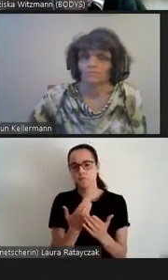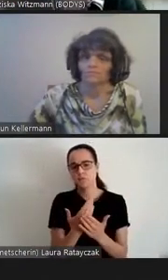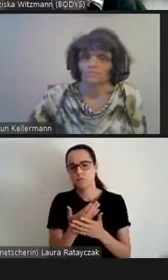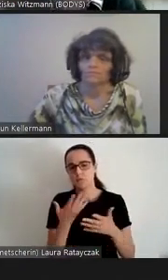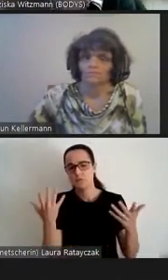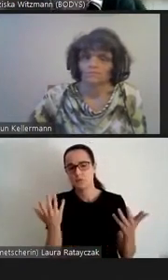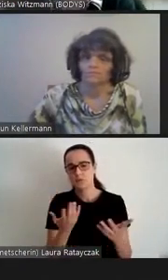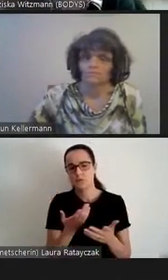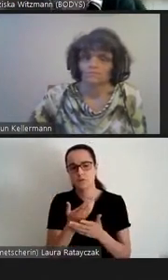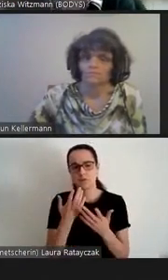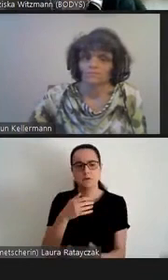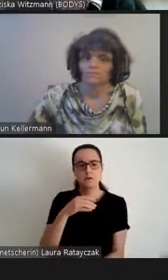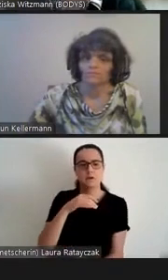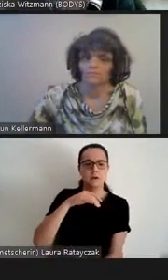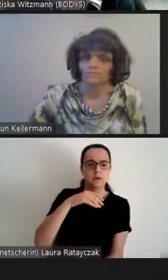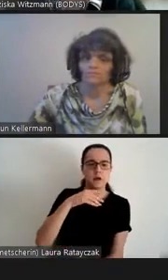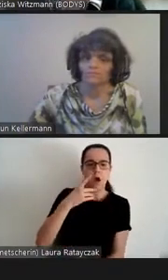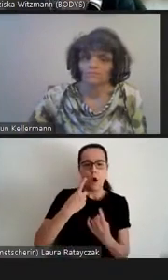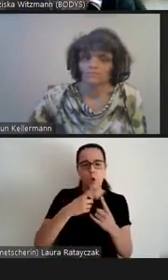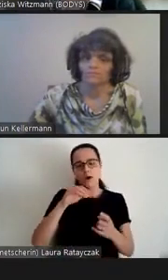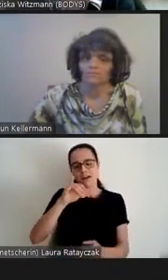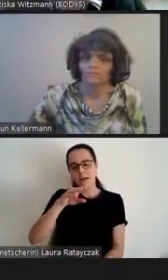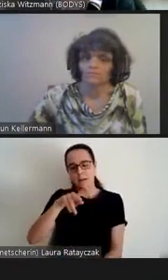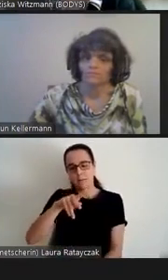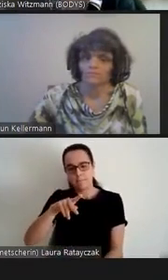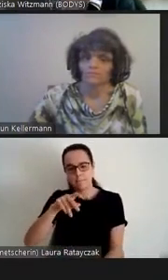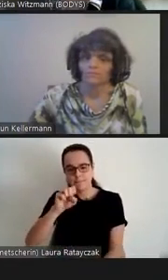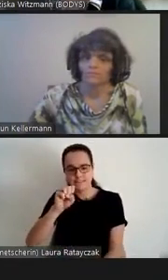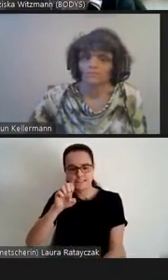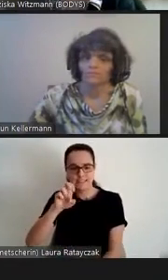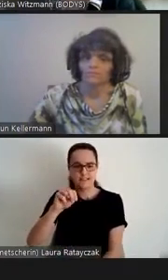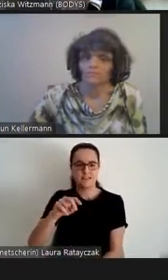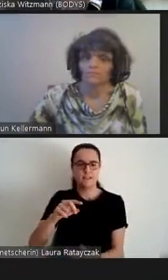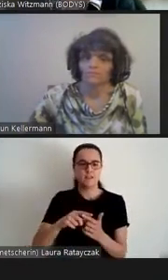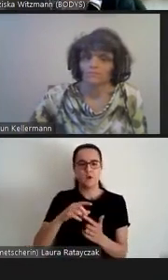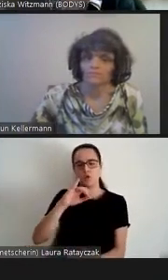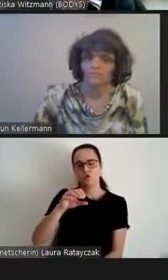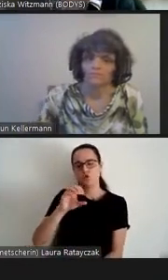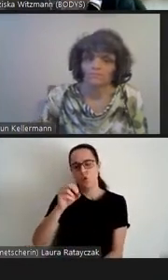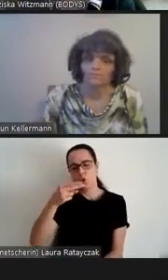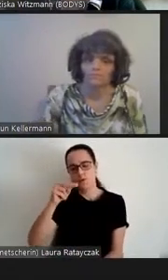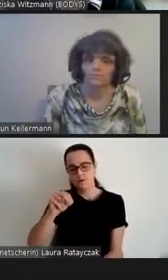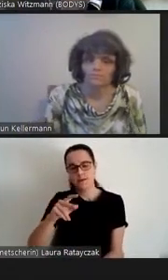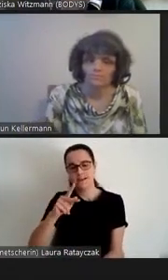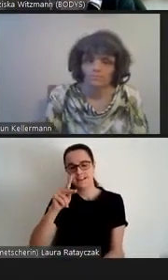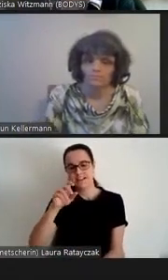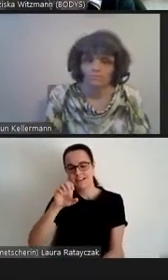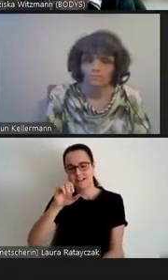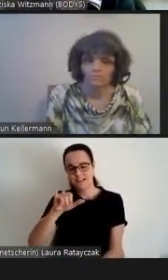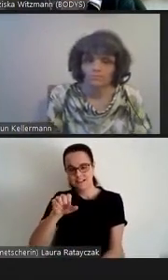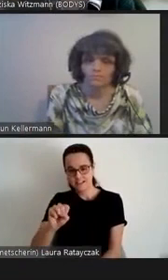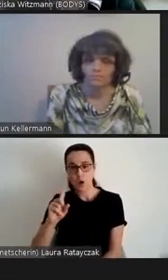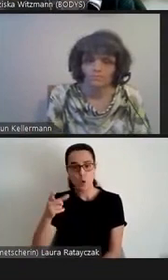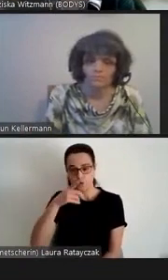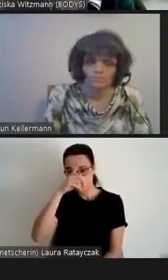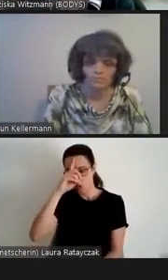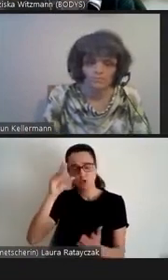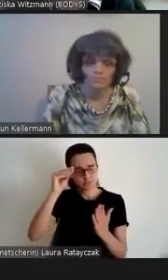Henrik Ibsen und John Keats. Sie zählen aber auch etliche berühmte deutsche